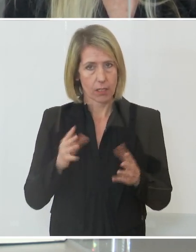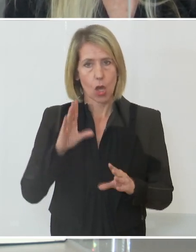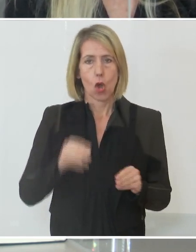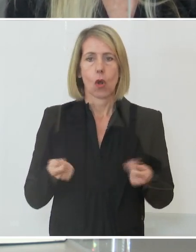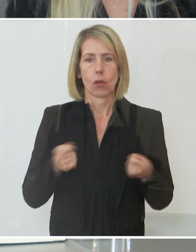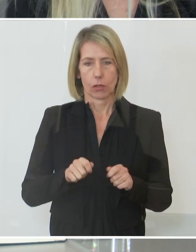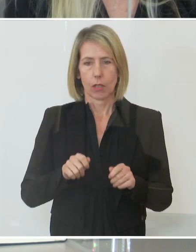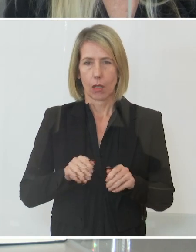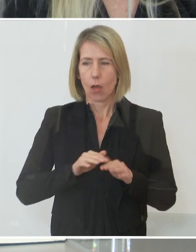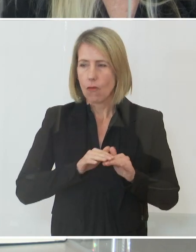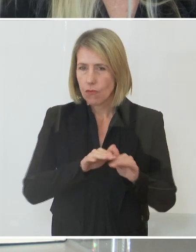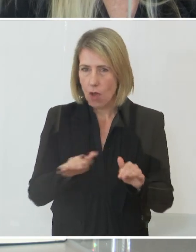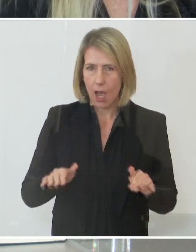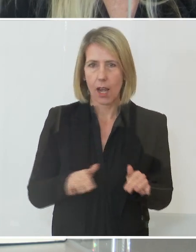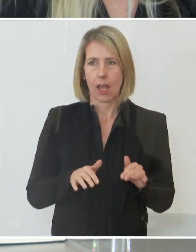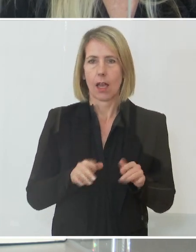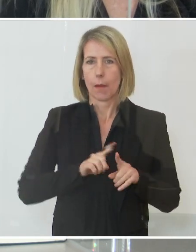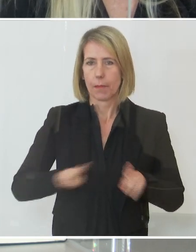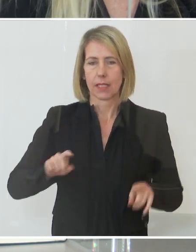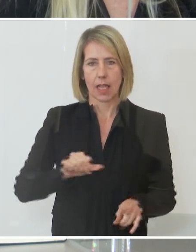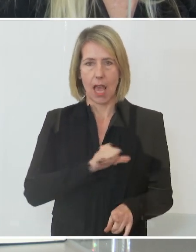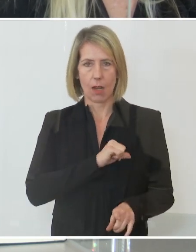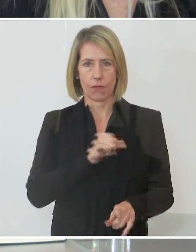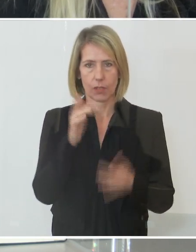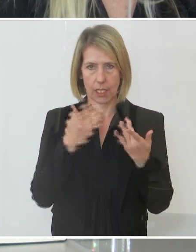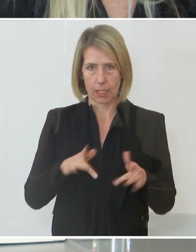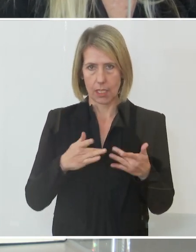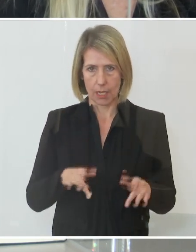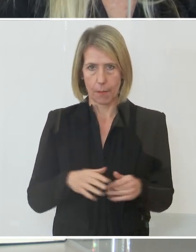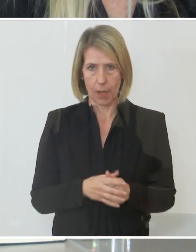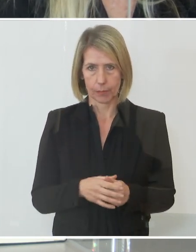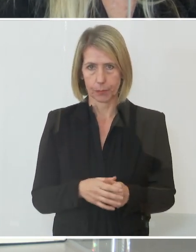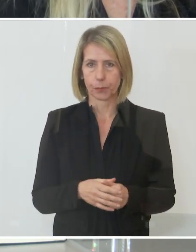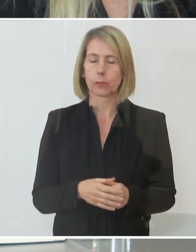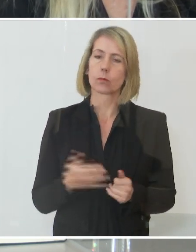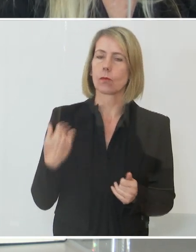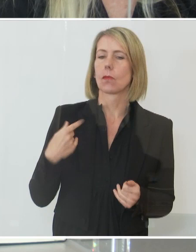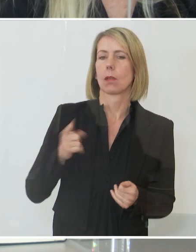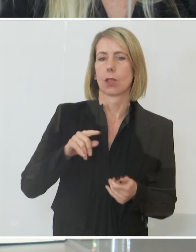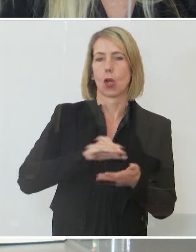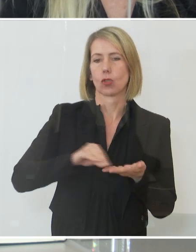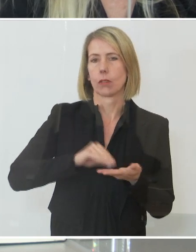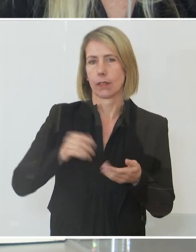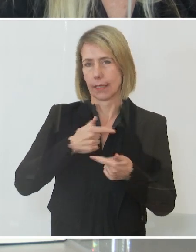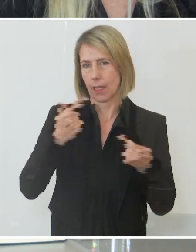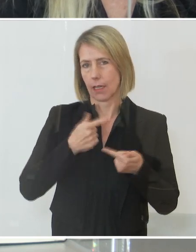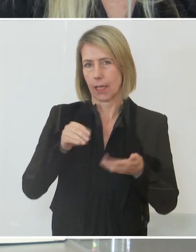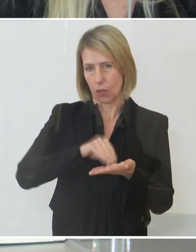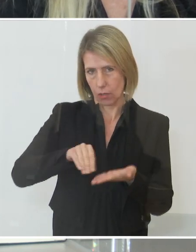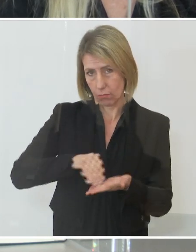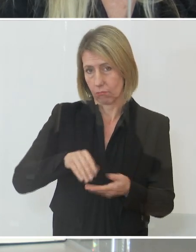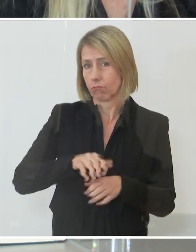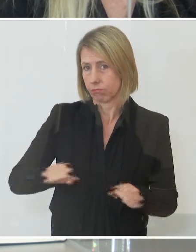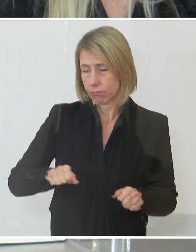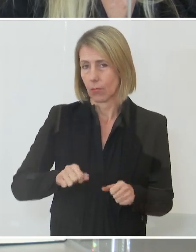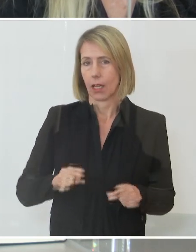bis 11. Dezember. Wir haben dazu mal auch eine schriftliche Erklärung gemacht, dass automat